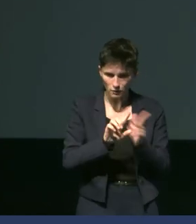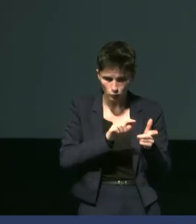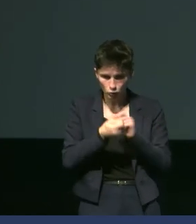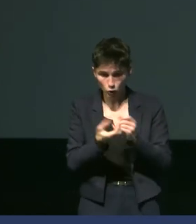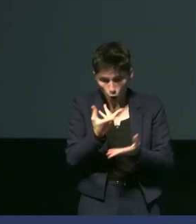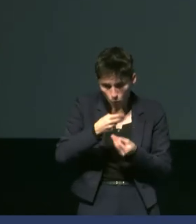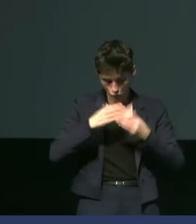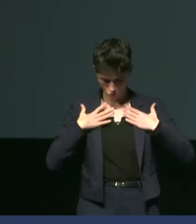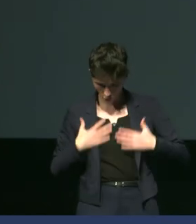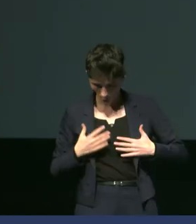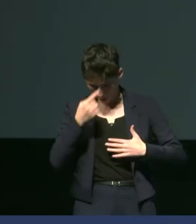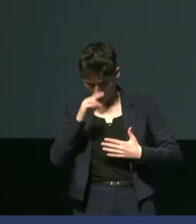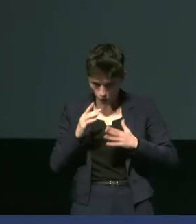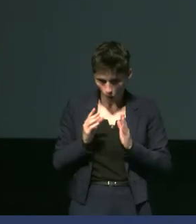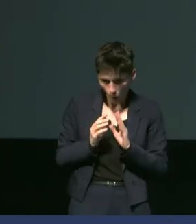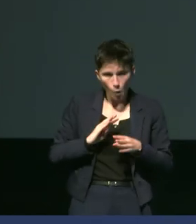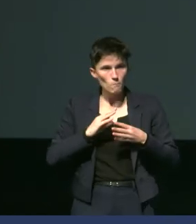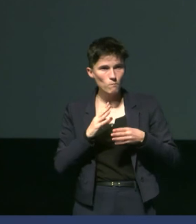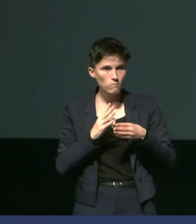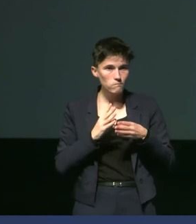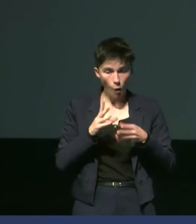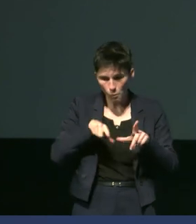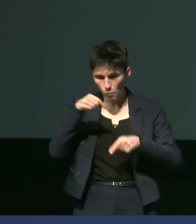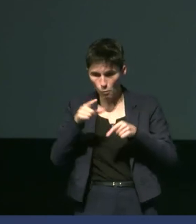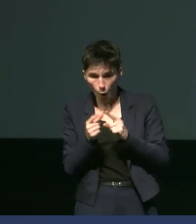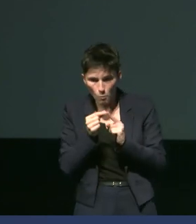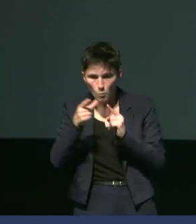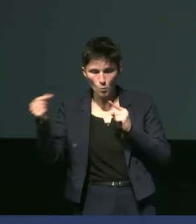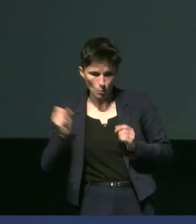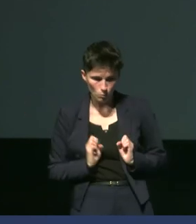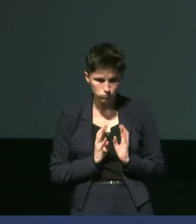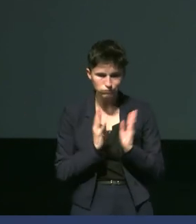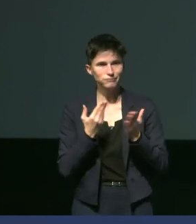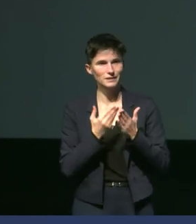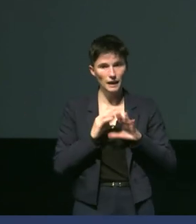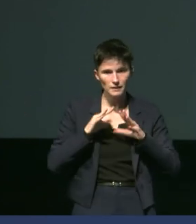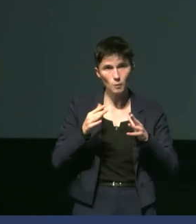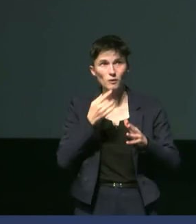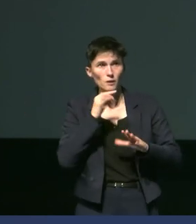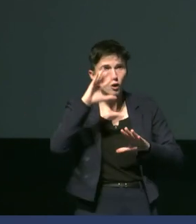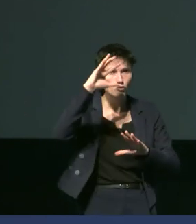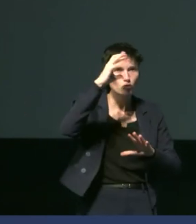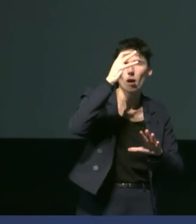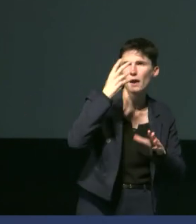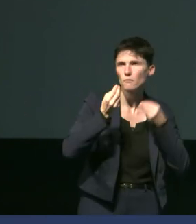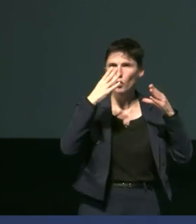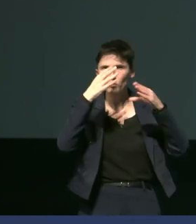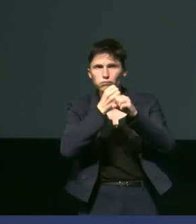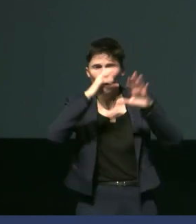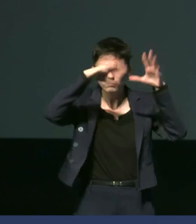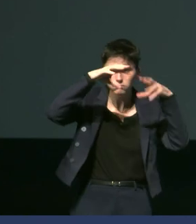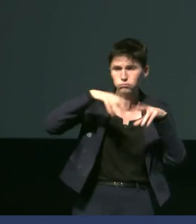métabolisme fait pour faire pousser les plumes, mais sans que les températures varient, sans qu y ait d'exposition au soleil, sans qu'il ait de vent, sans qu'il de